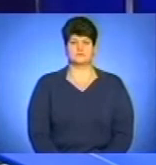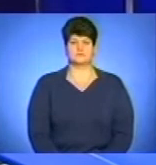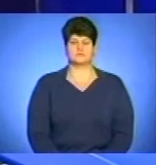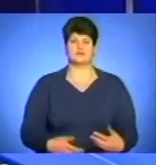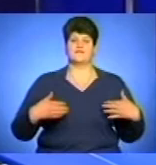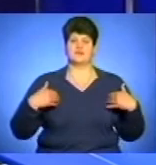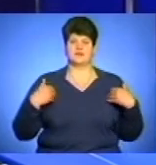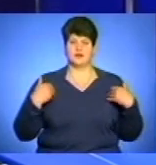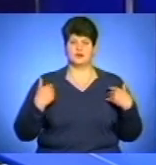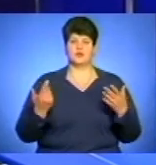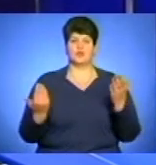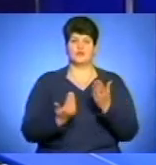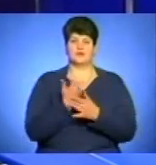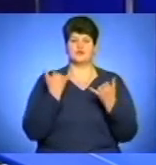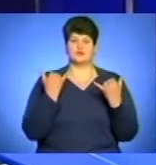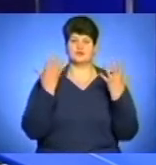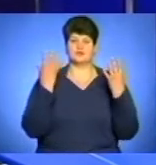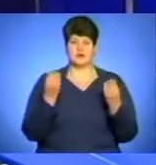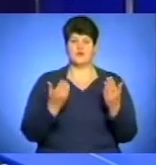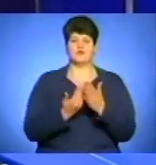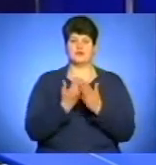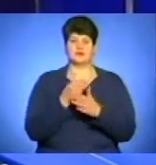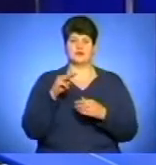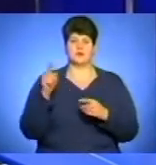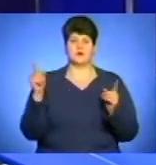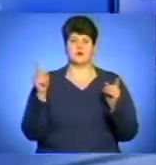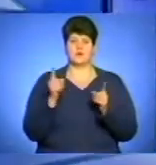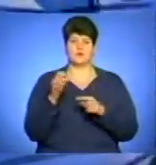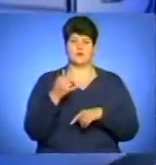Вітаю новини сьогоднішнього дня у СТТБ, коротко про головне.